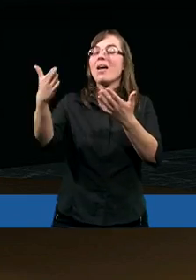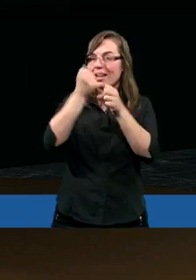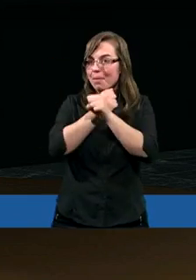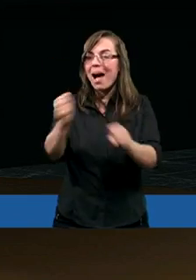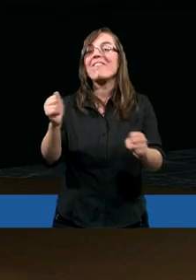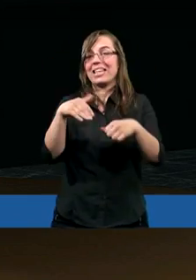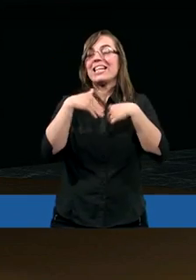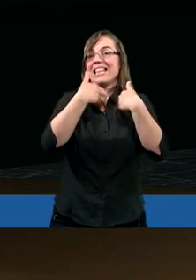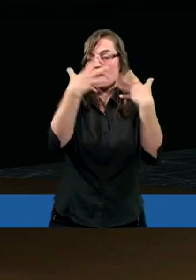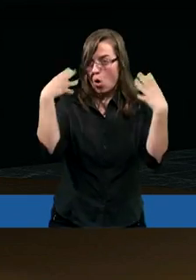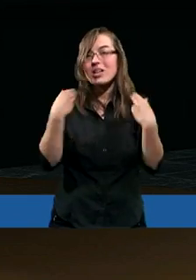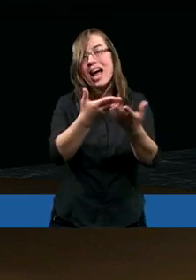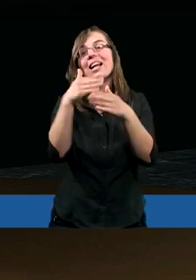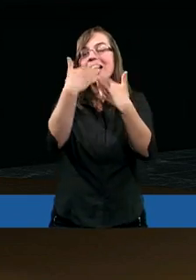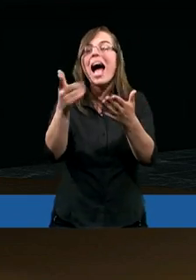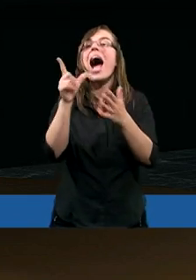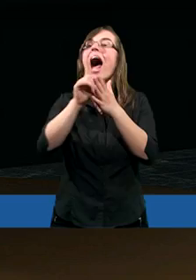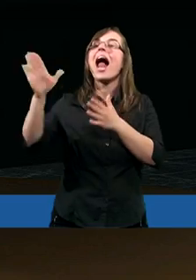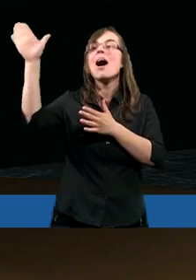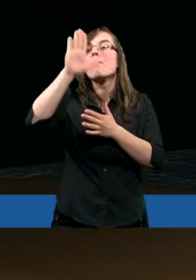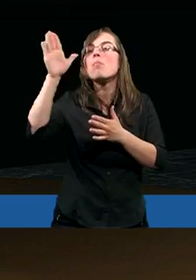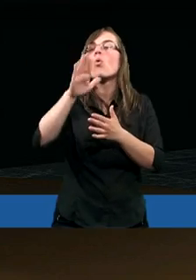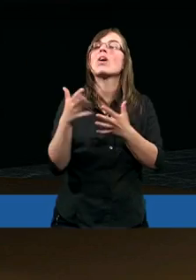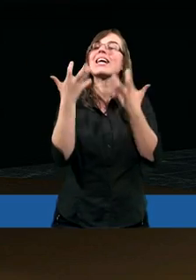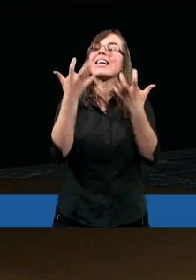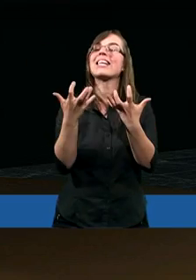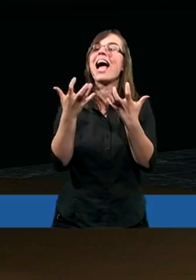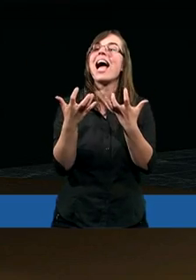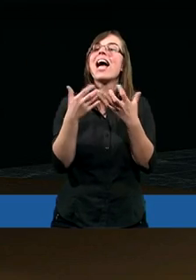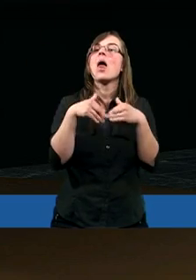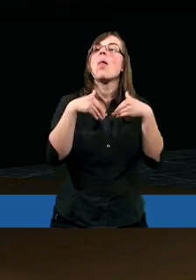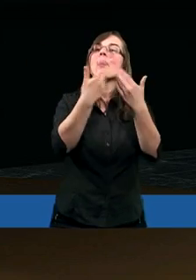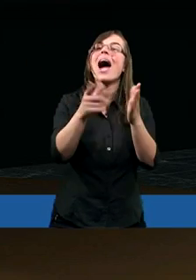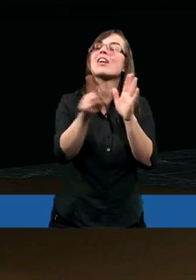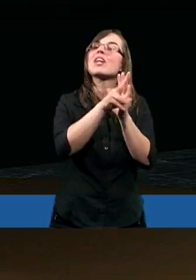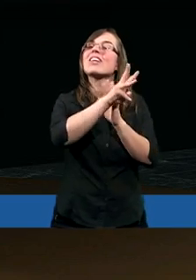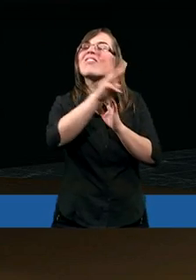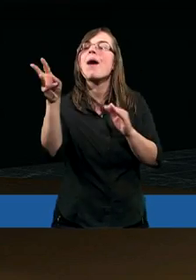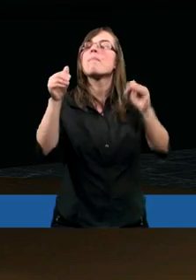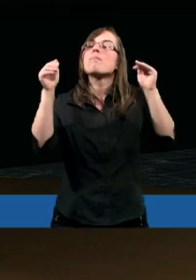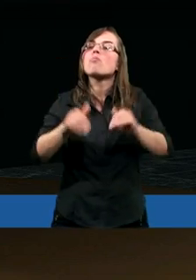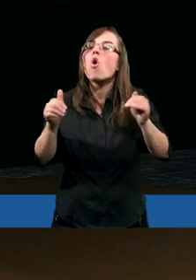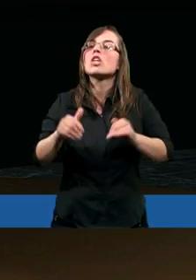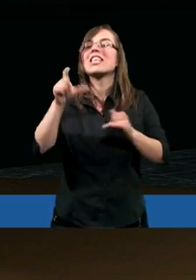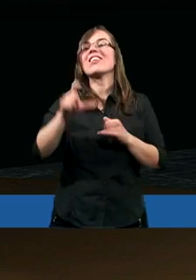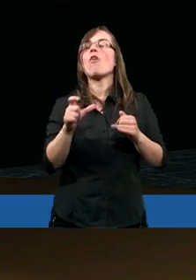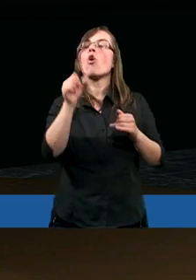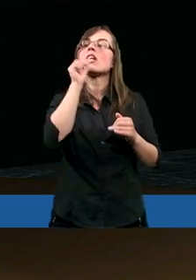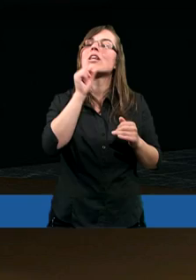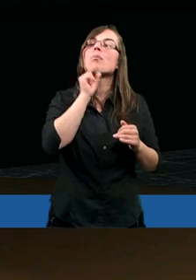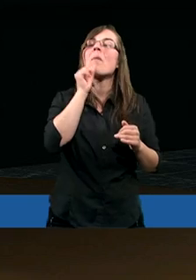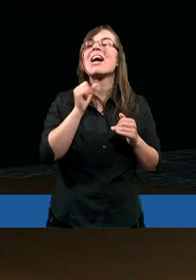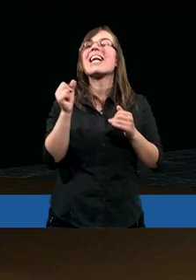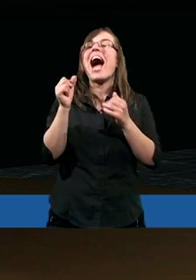zbawienie tak naprawdę z uczynków. Ale Bóg buduje taką nam strefę komfortu, tak jak w rodzinie. Rodzice